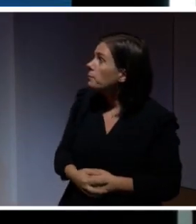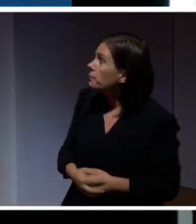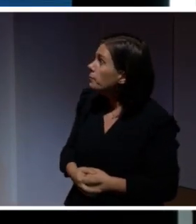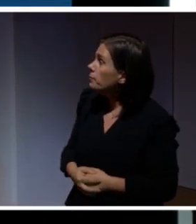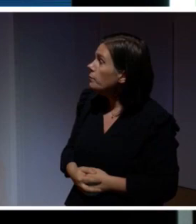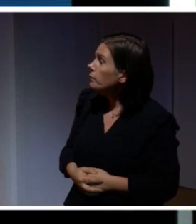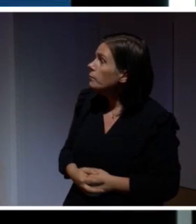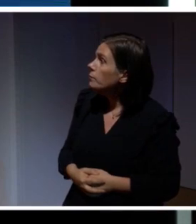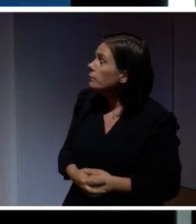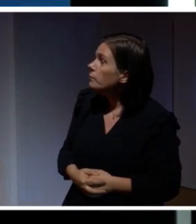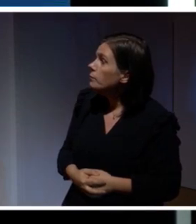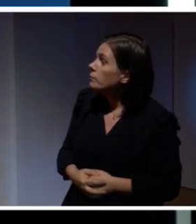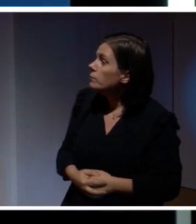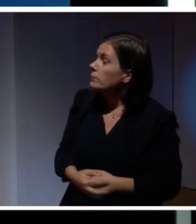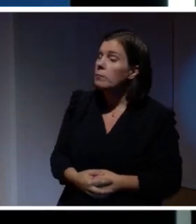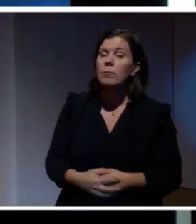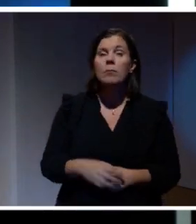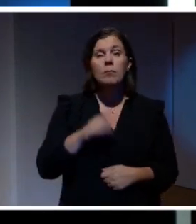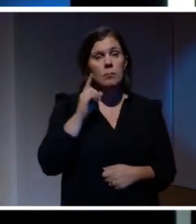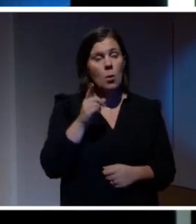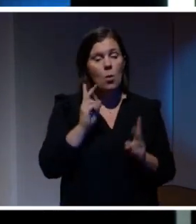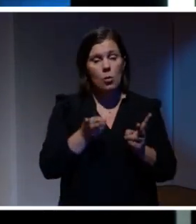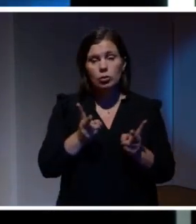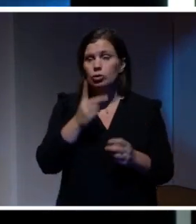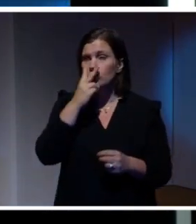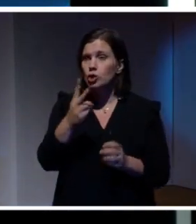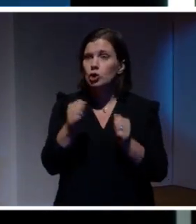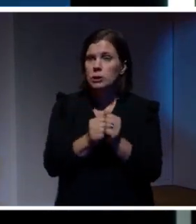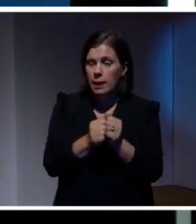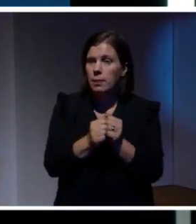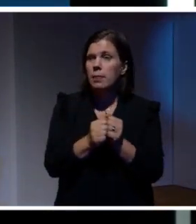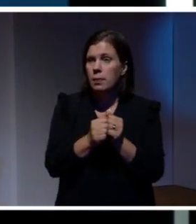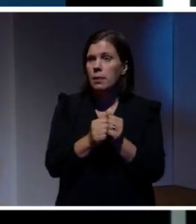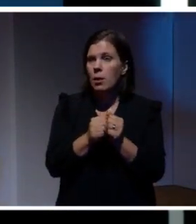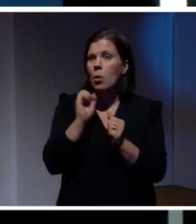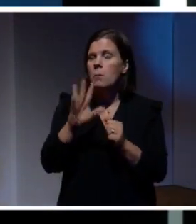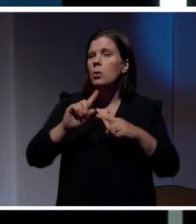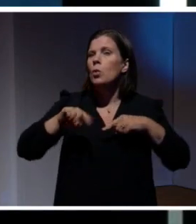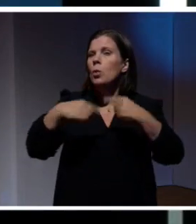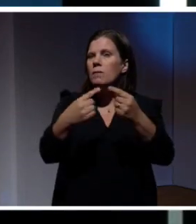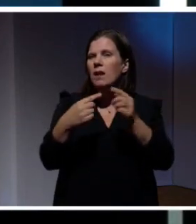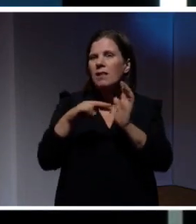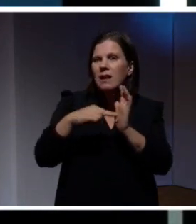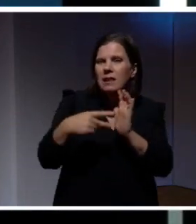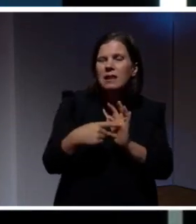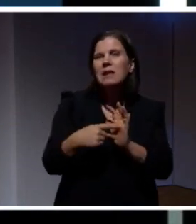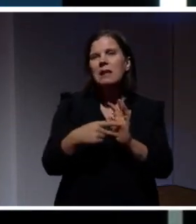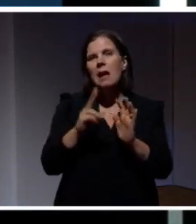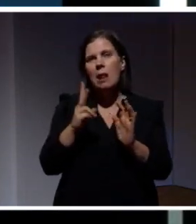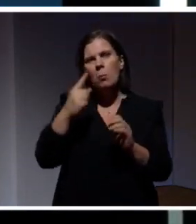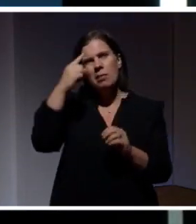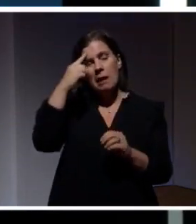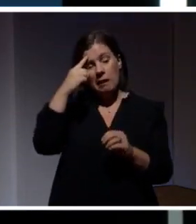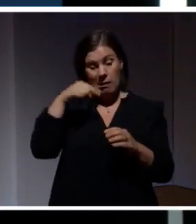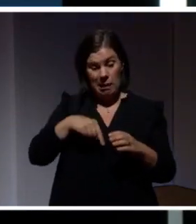Det här är också, tycker jag, ett synsätt som är till stor hjälp när man utvecklar teknik, eller när man tänker sig hur användare ska